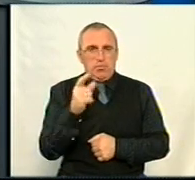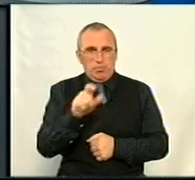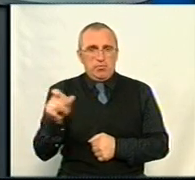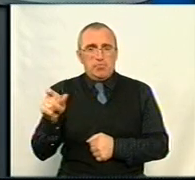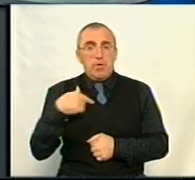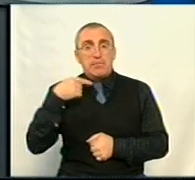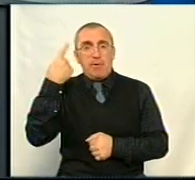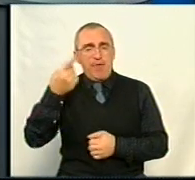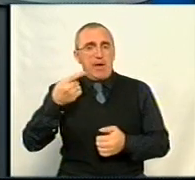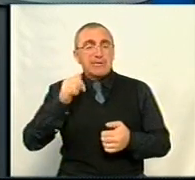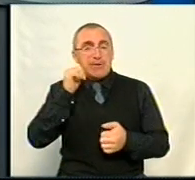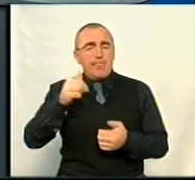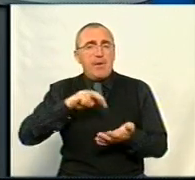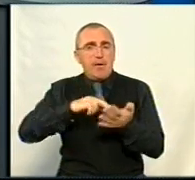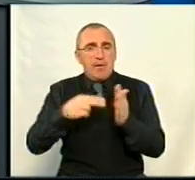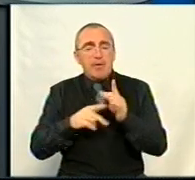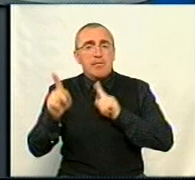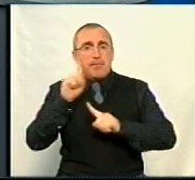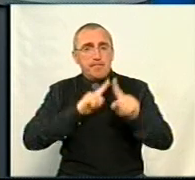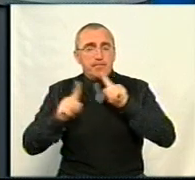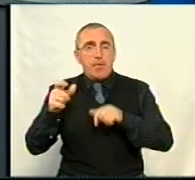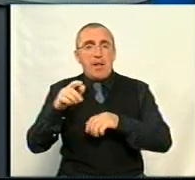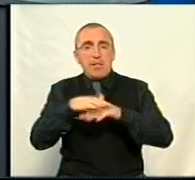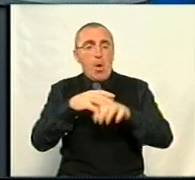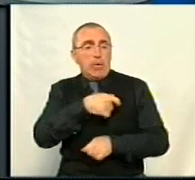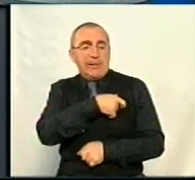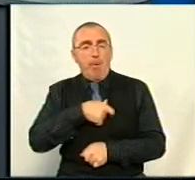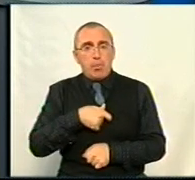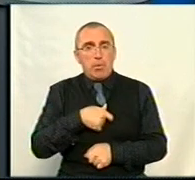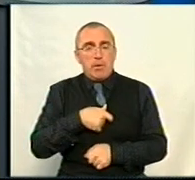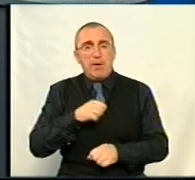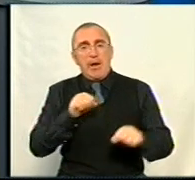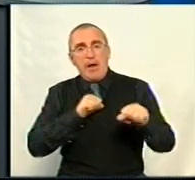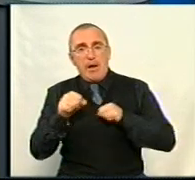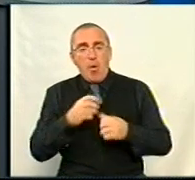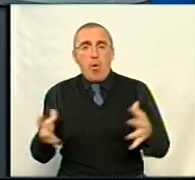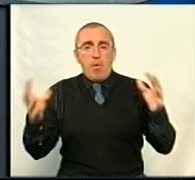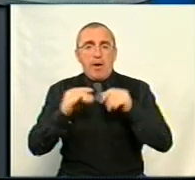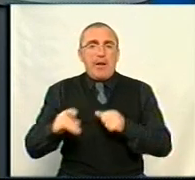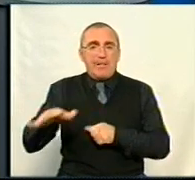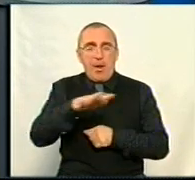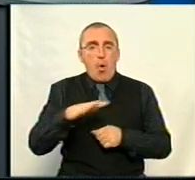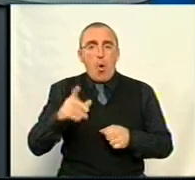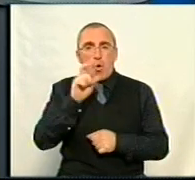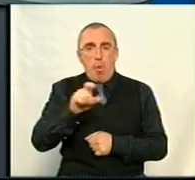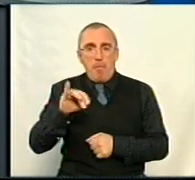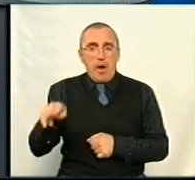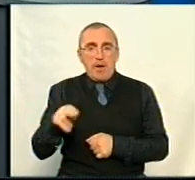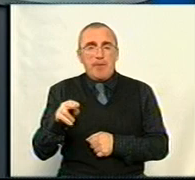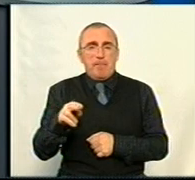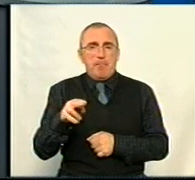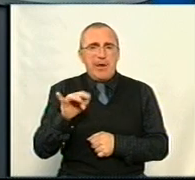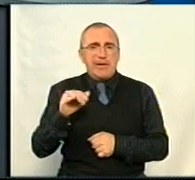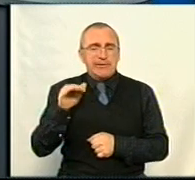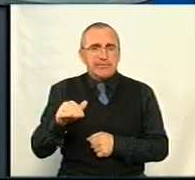У нас завтра запланована нарада за участю народних депутатів, керівників об'єднаних територіальних громад, мерів міст,